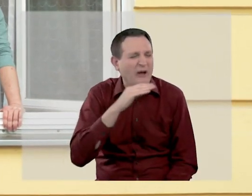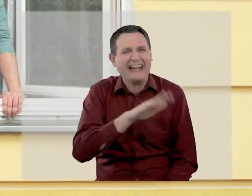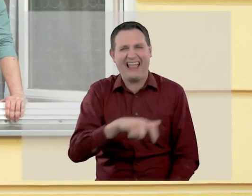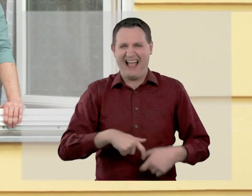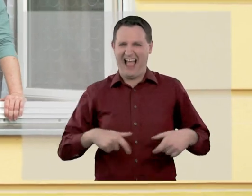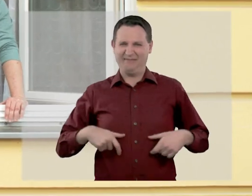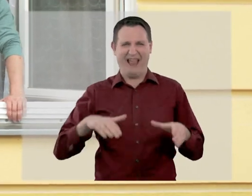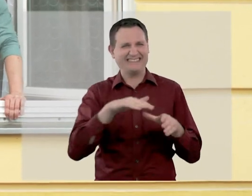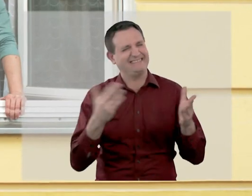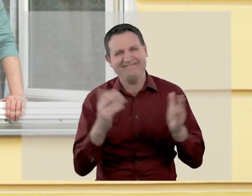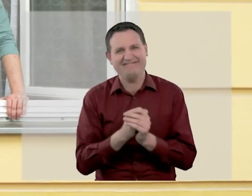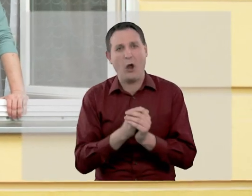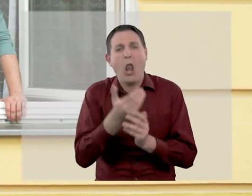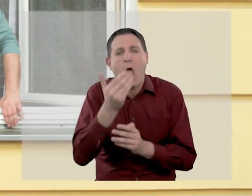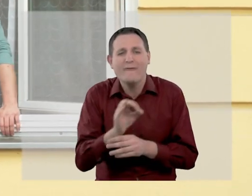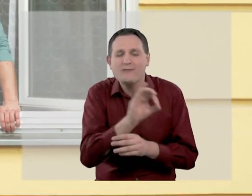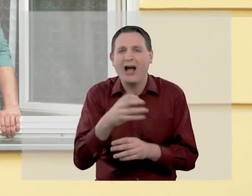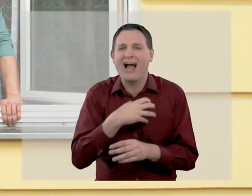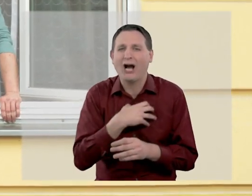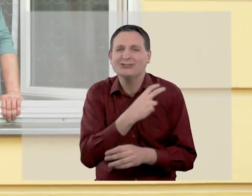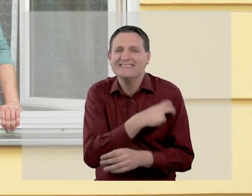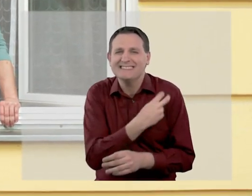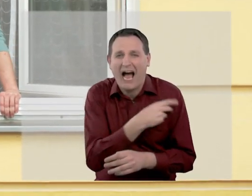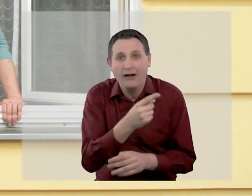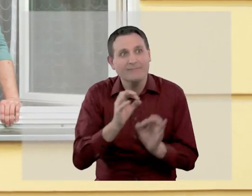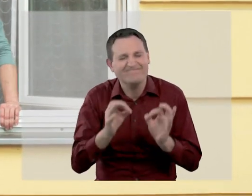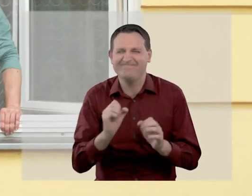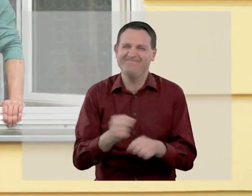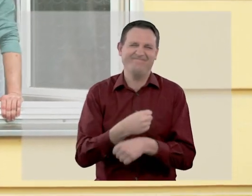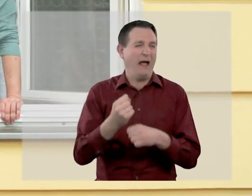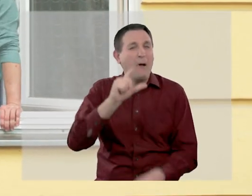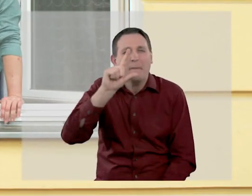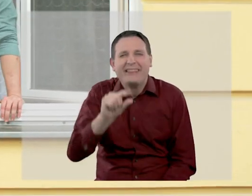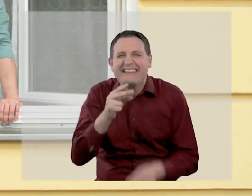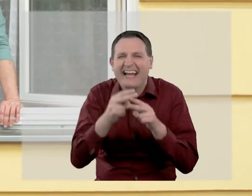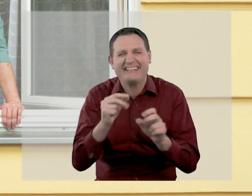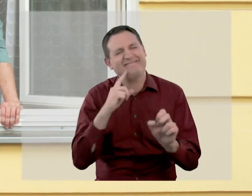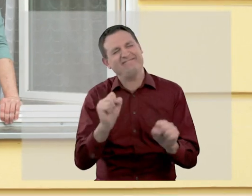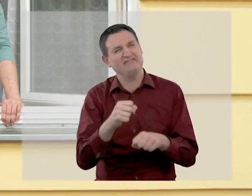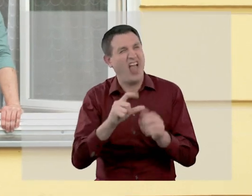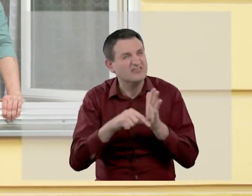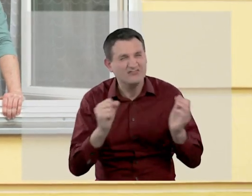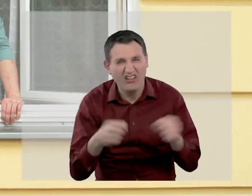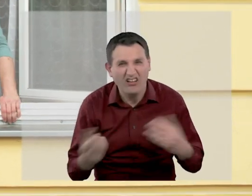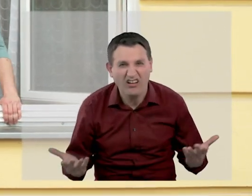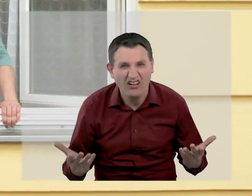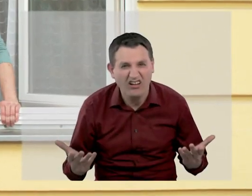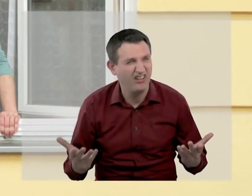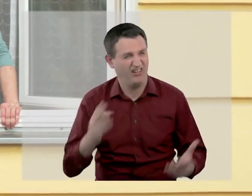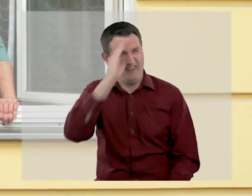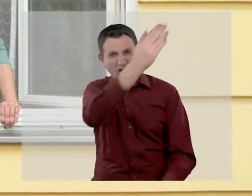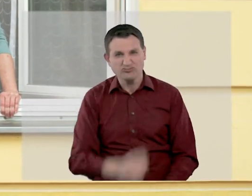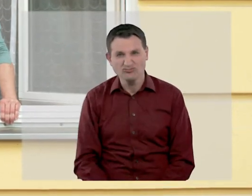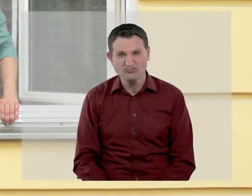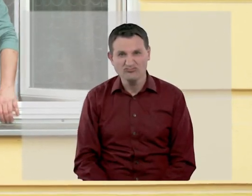nicht leisten können. Genügend Kita-Plätze, anständige Löhne für Krankenschwestern, ordentliche Mindestrenten, können wir uns nicht leisten? Das ist